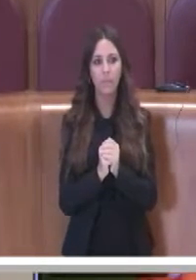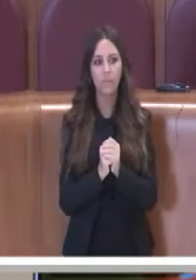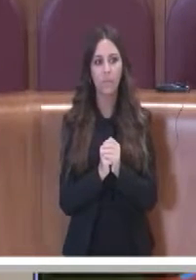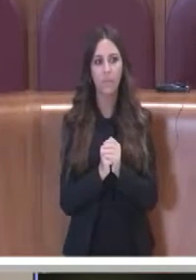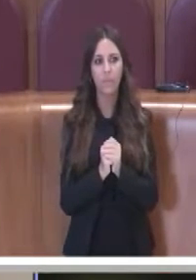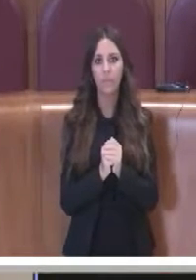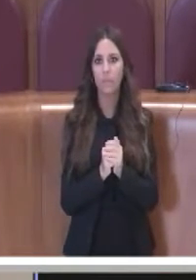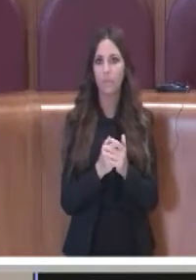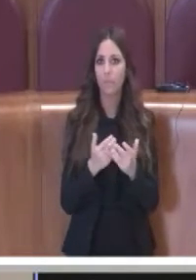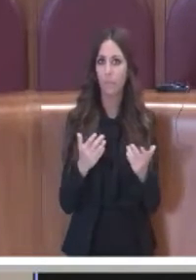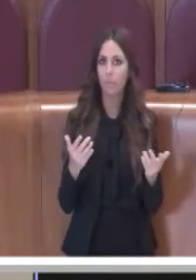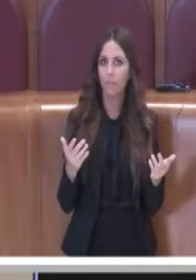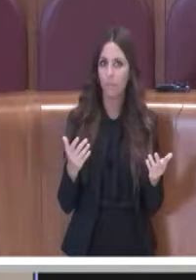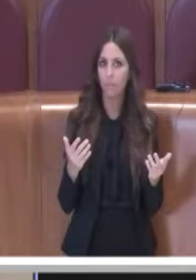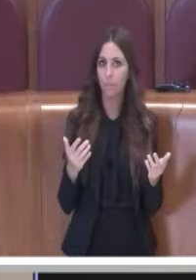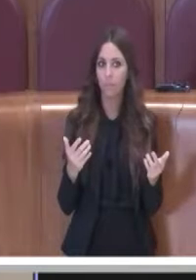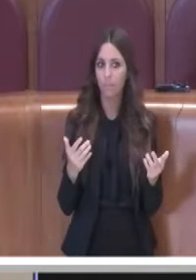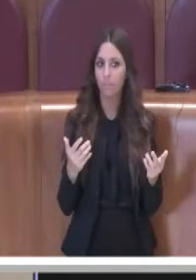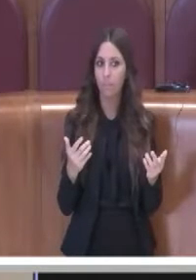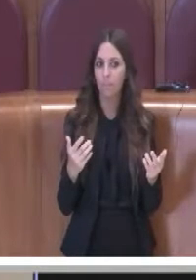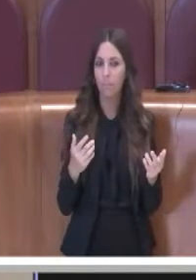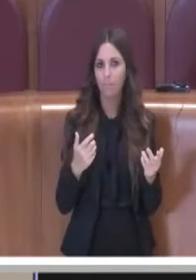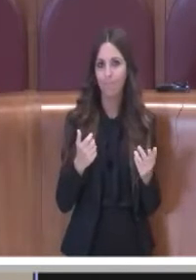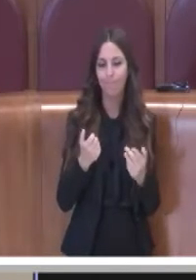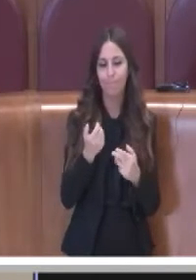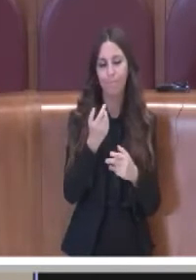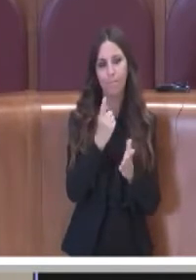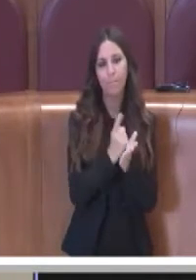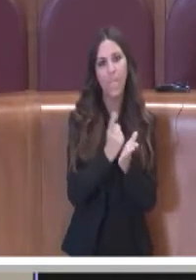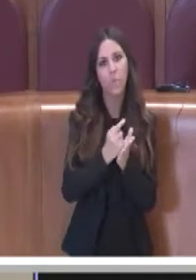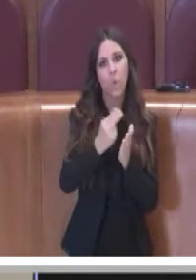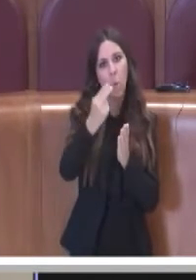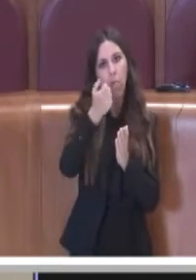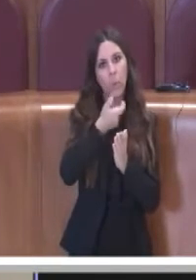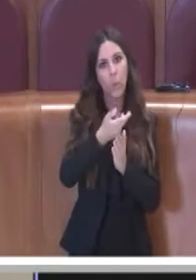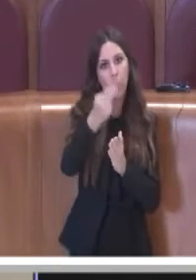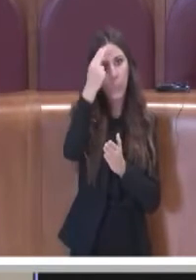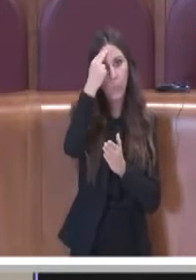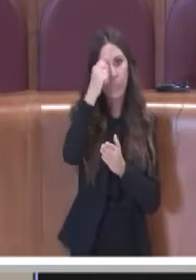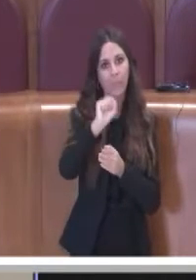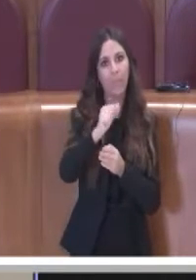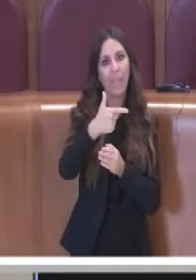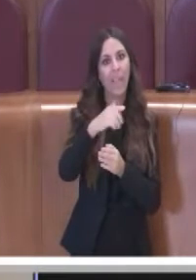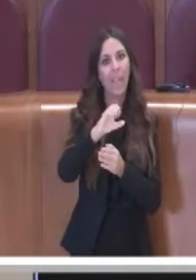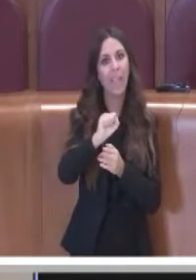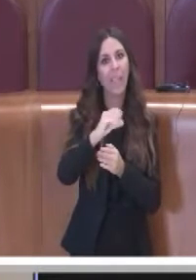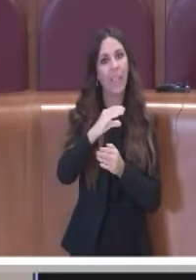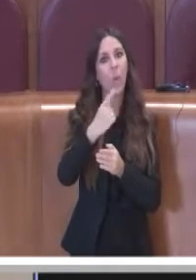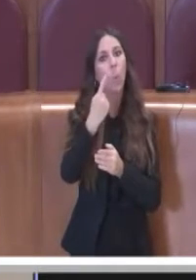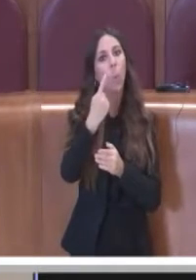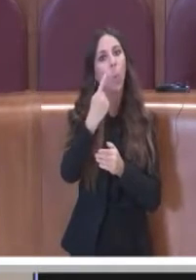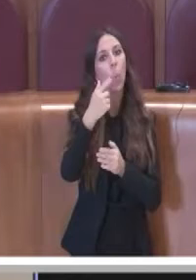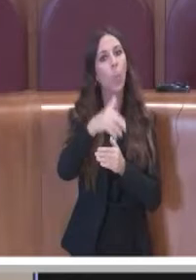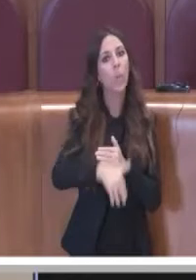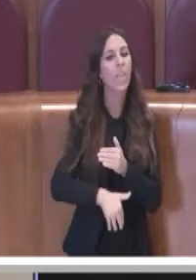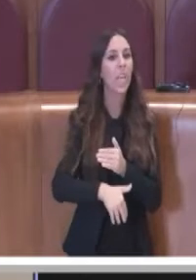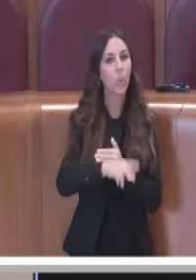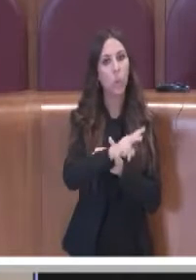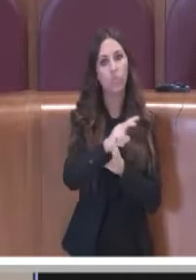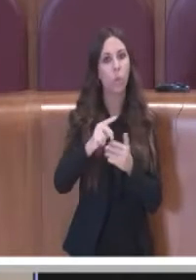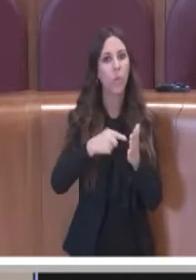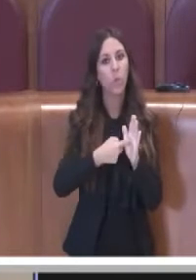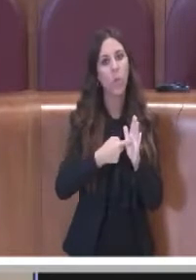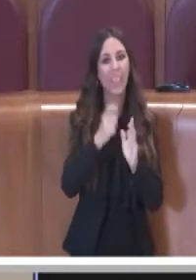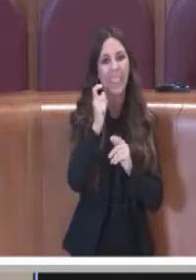Sì, stavo dicendo, ricordare i due numeri non fa male. ATAC noi l'abbiamo trovata con 1 miliardo e 300 milioni di debiti,